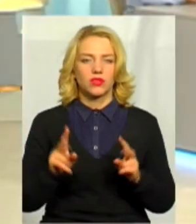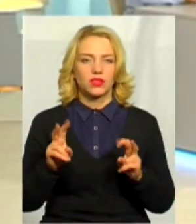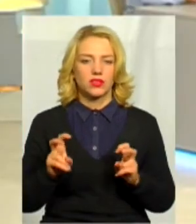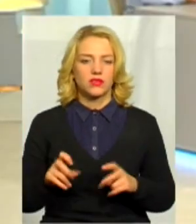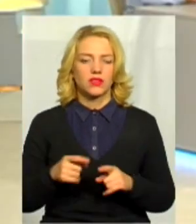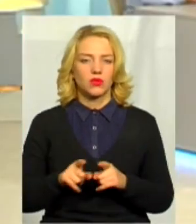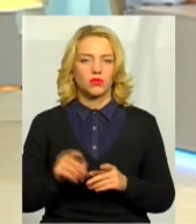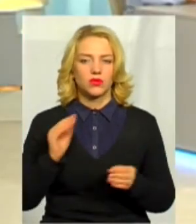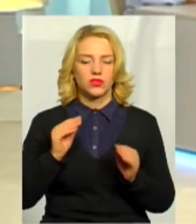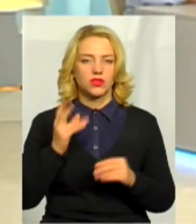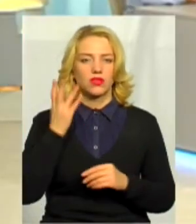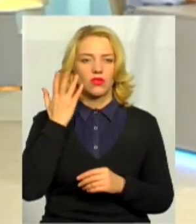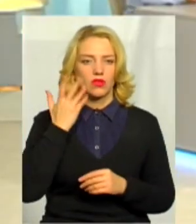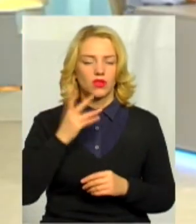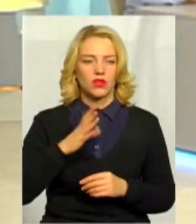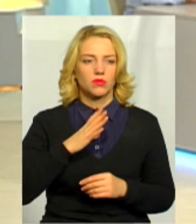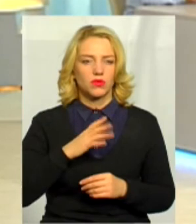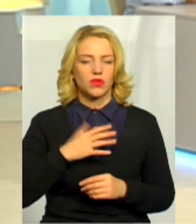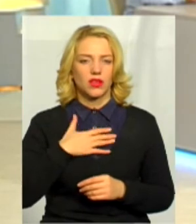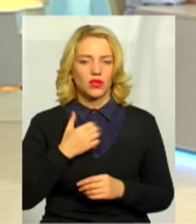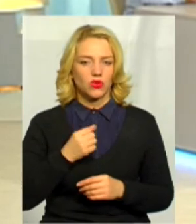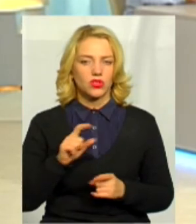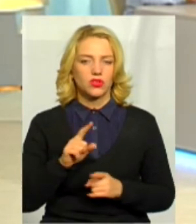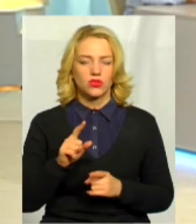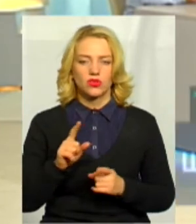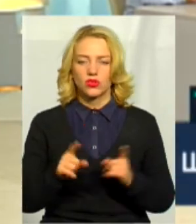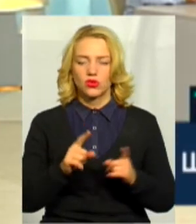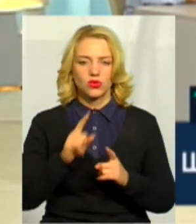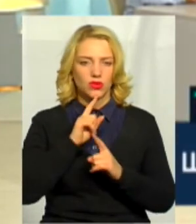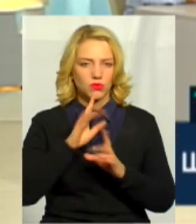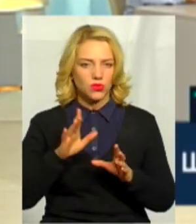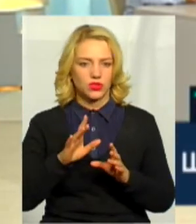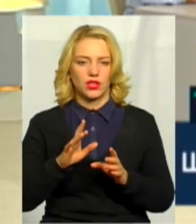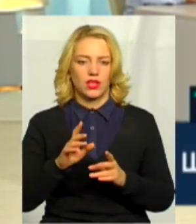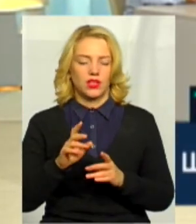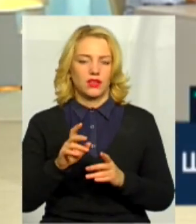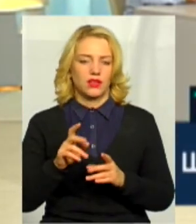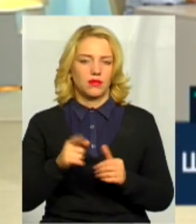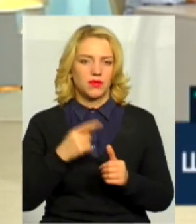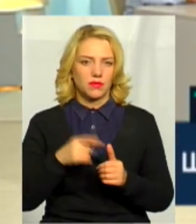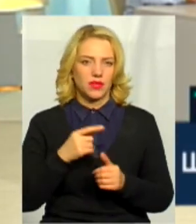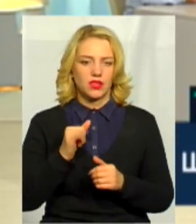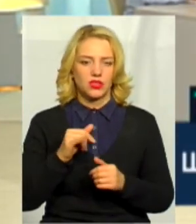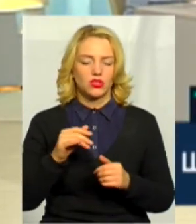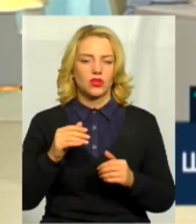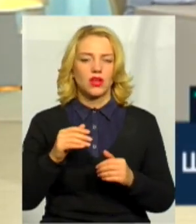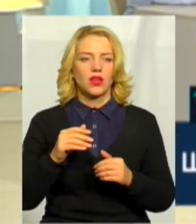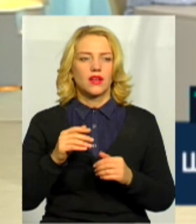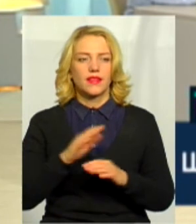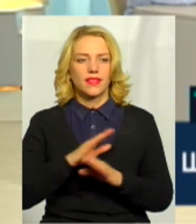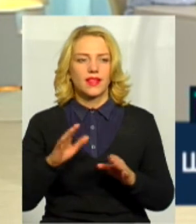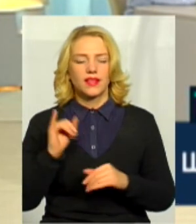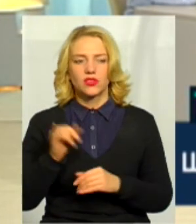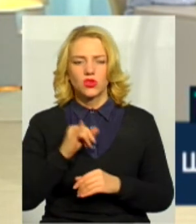така позиція. Але коли категорично було, що нічого ми не приймемли, музей має бути збережений, і навіть не музеїфікація, не